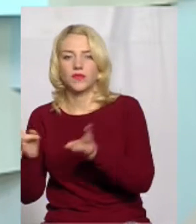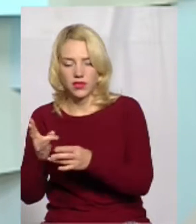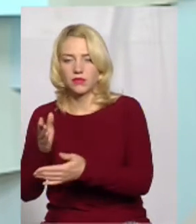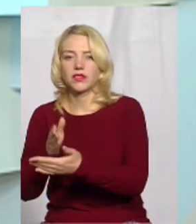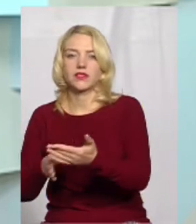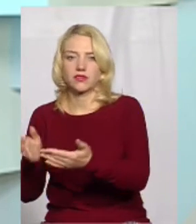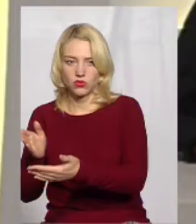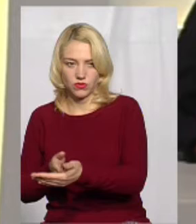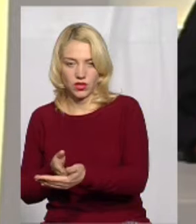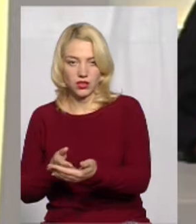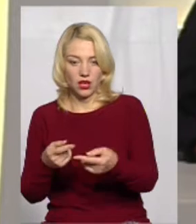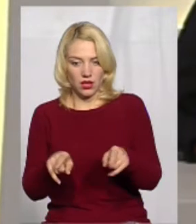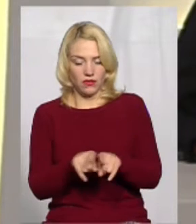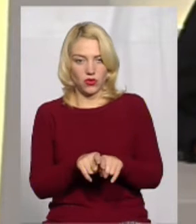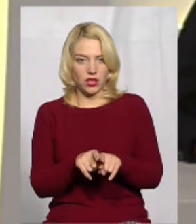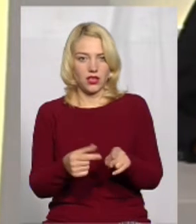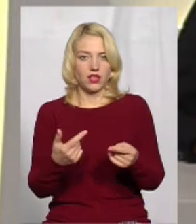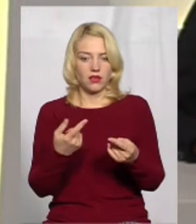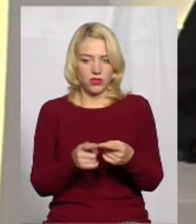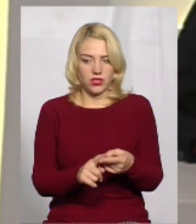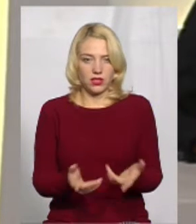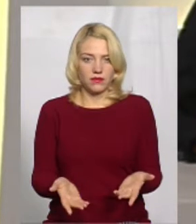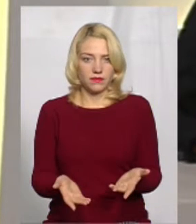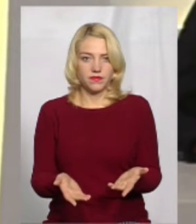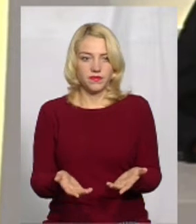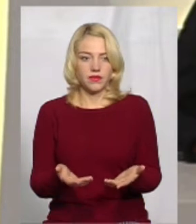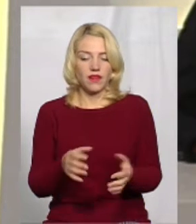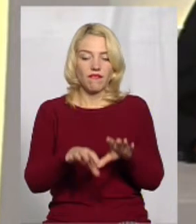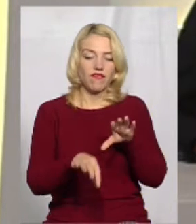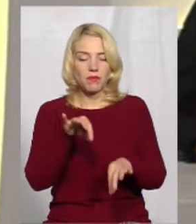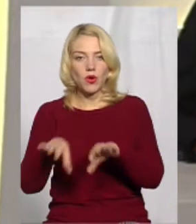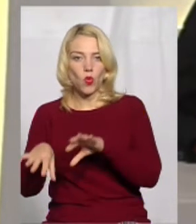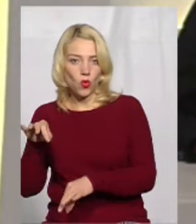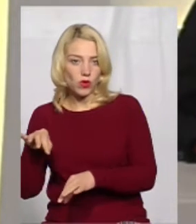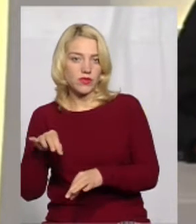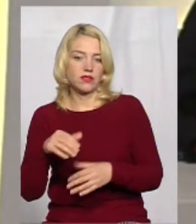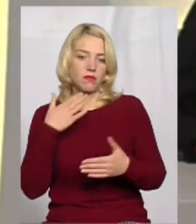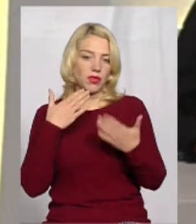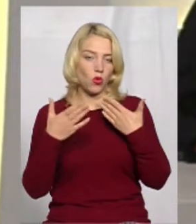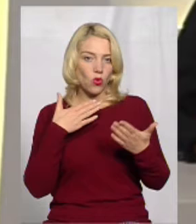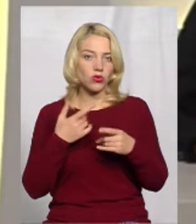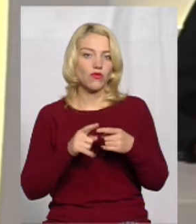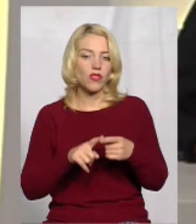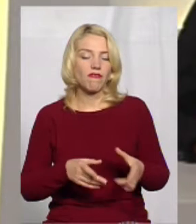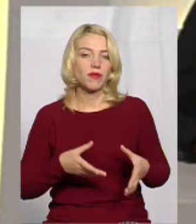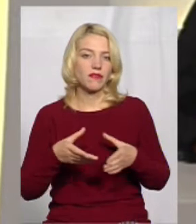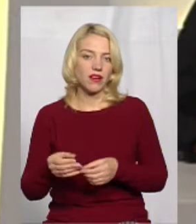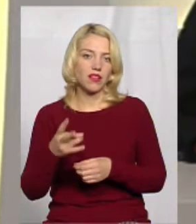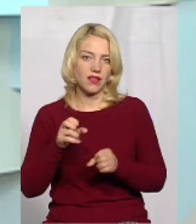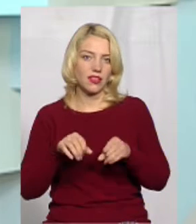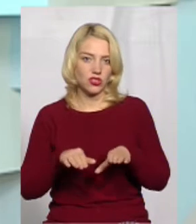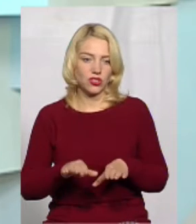скасувати. Тому оця от така, знаєте, вибірковість підходу, вона впливає на